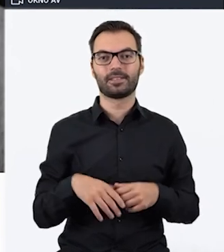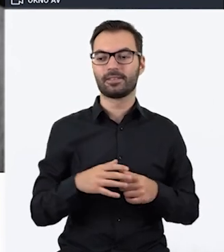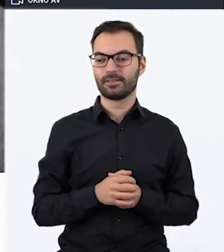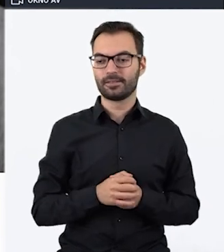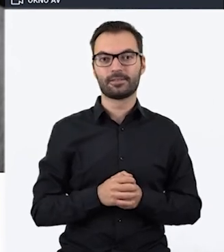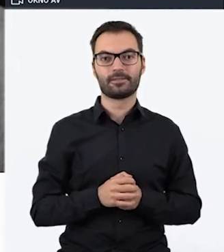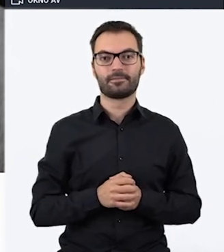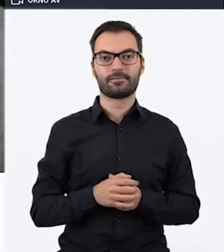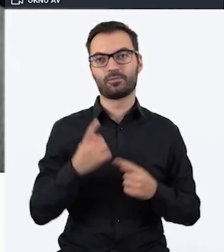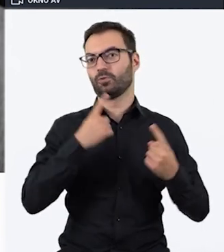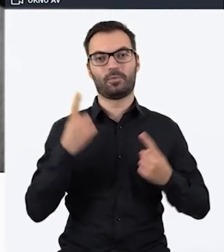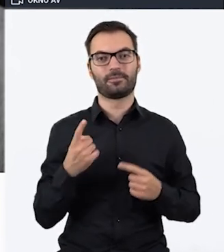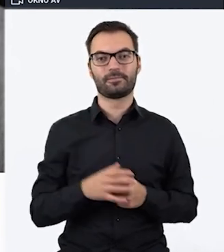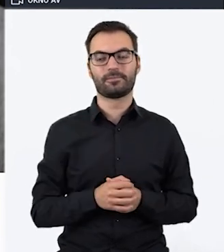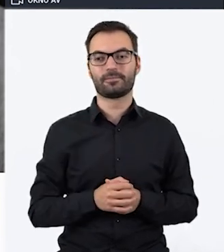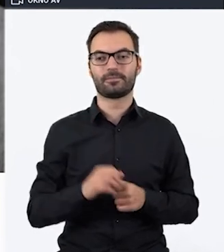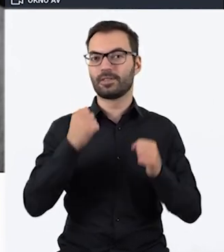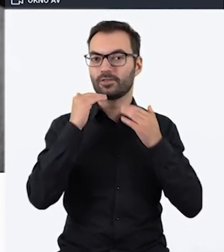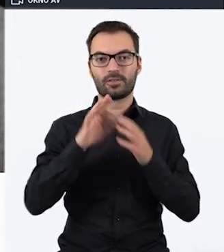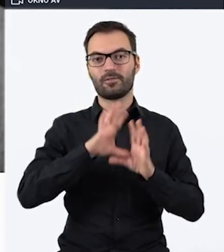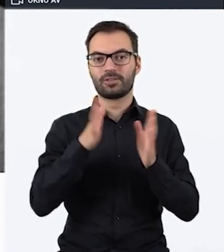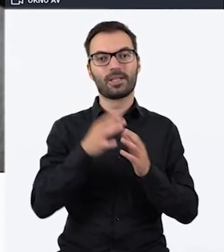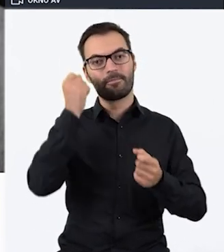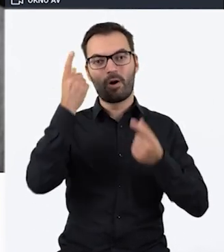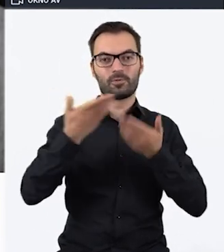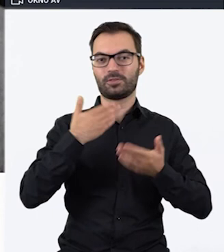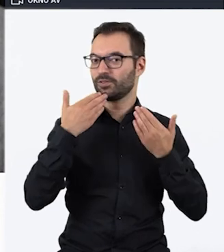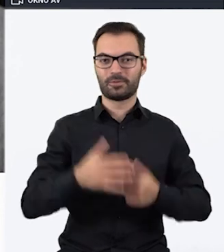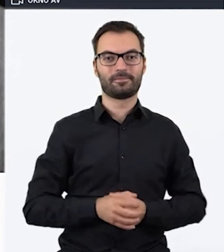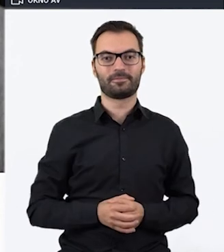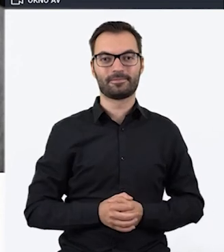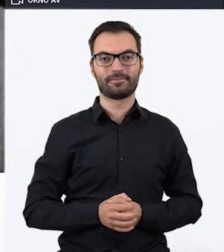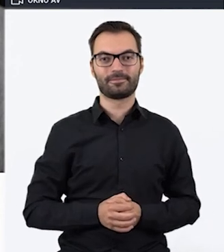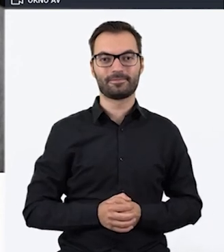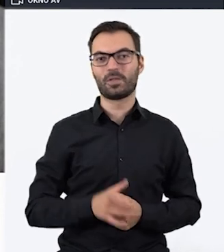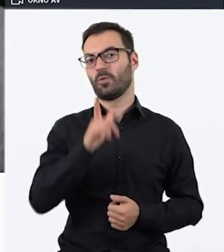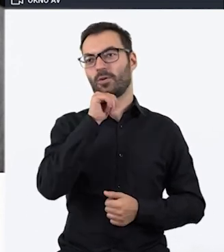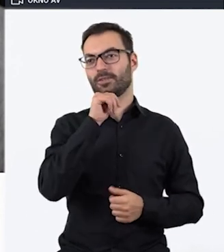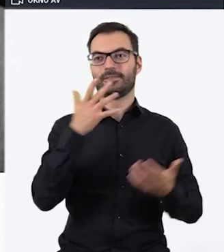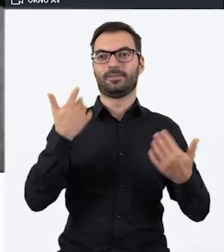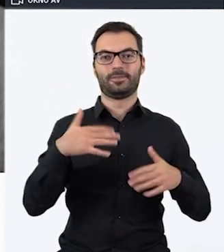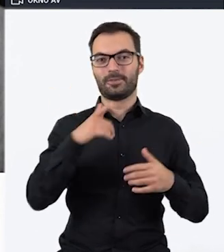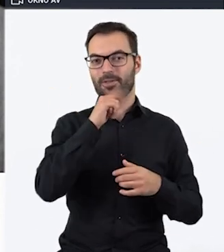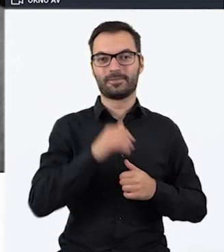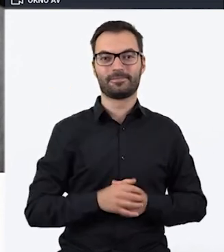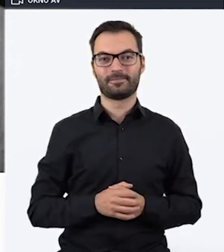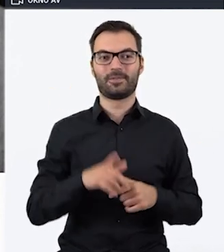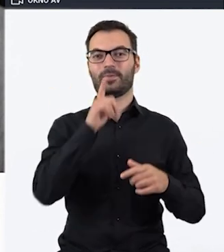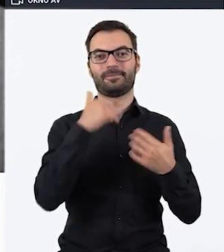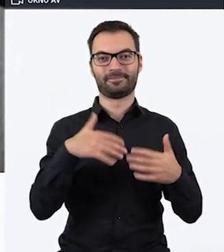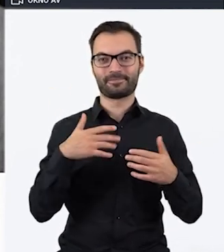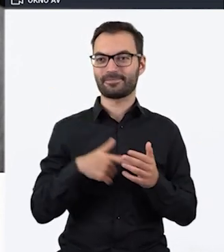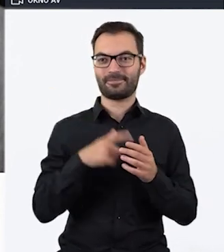Super, tak, dziękujemy za te wszystkie kreatywne pomysły i wow, ale się, ale się nam mapa